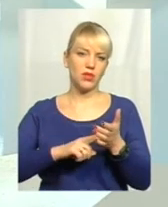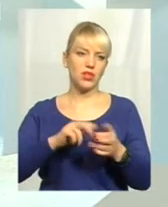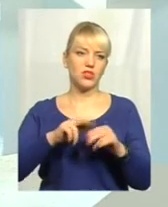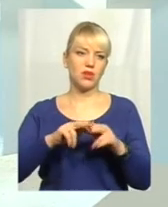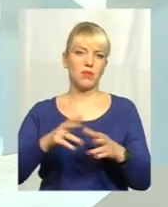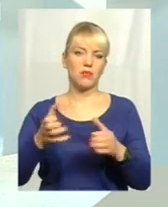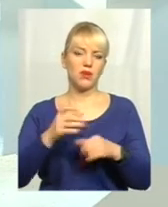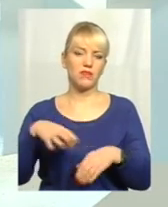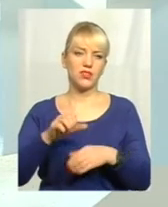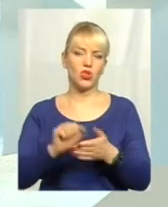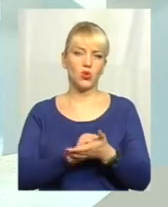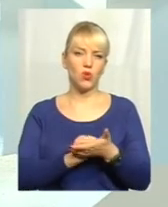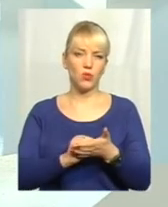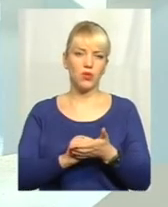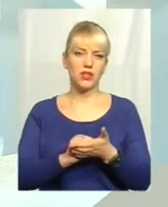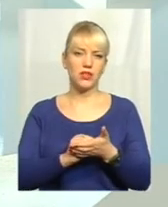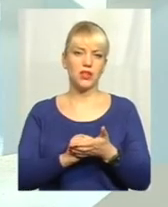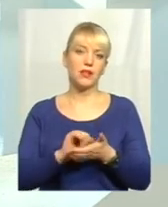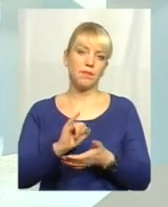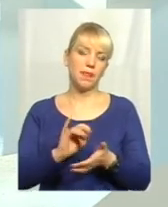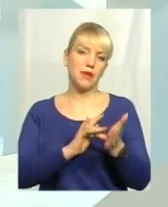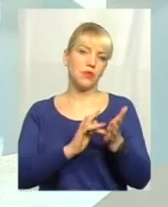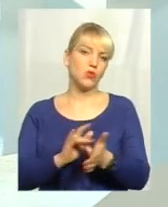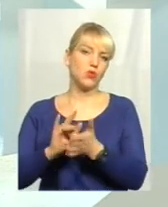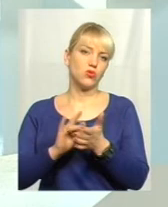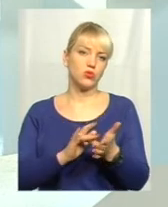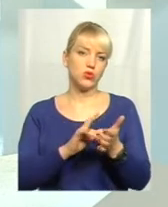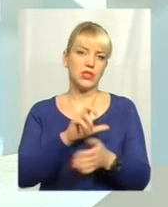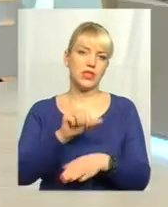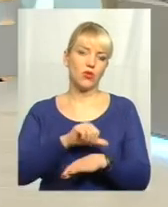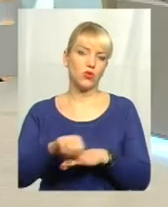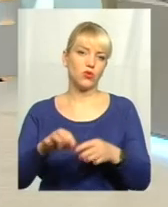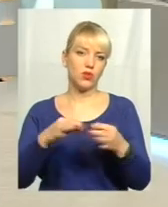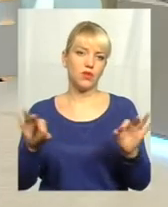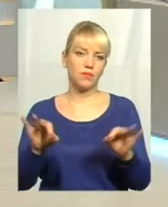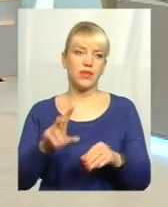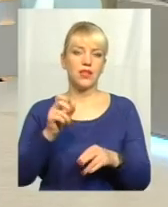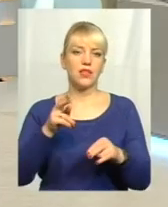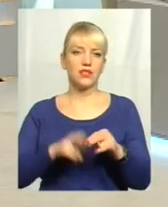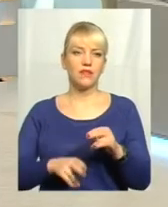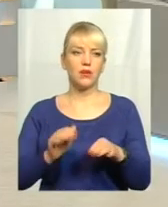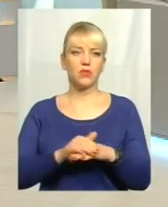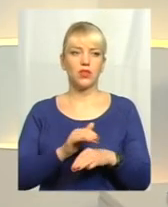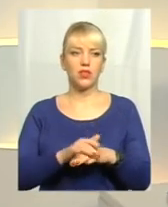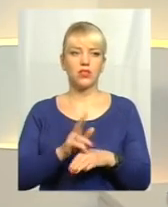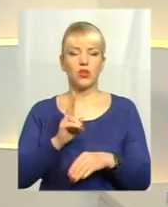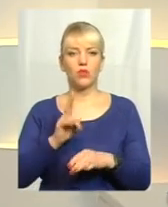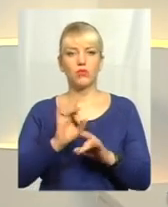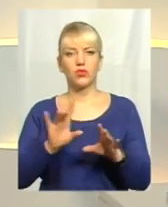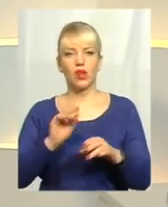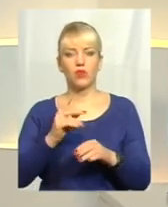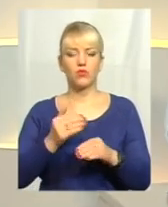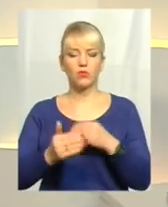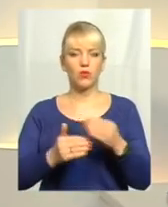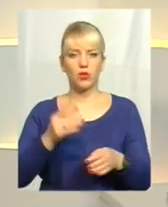відповідні документи, дивлячись до ситуації, так, і подорожуєте собі вільно за кордоном. І от на завершення, будь ласка, комусь розкажіть, а комусь покроково